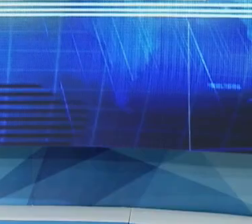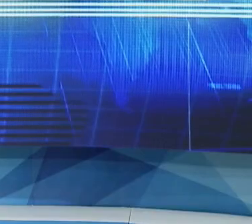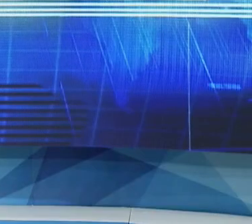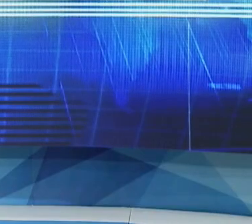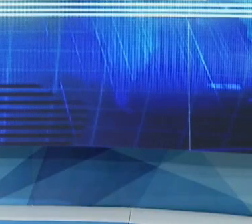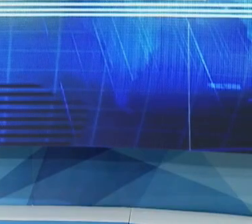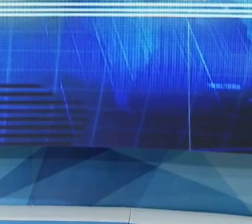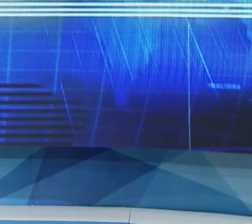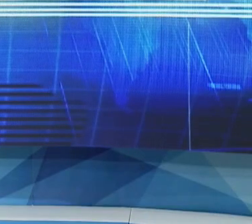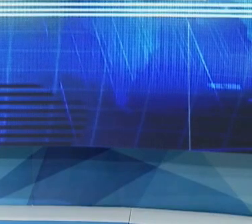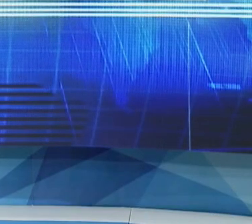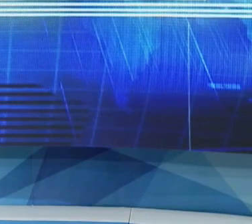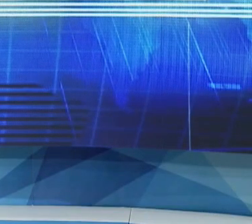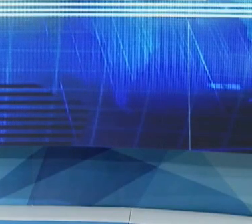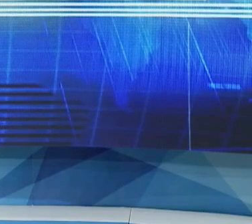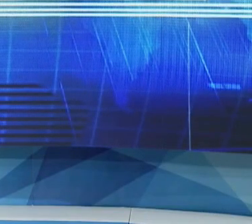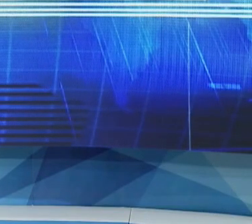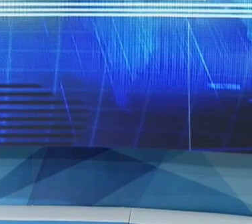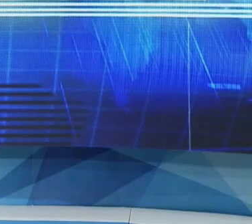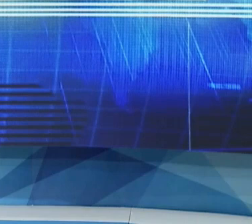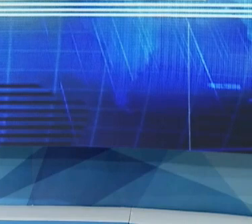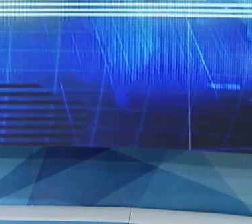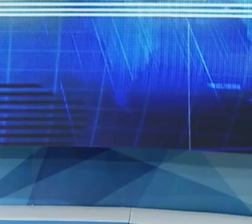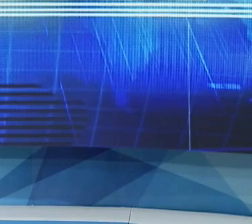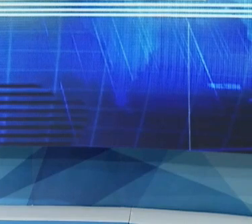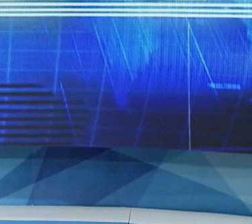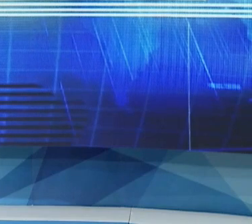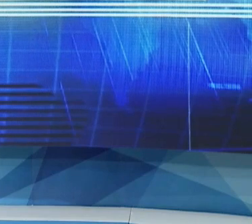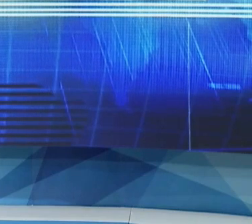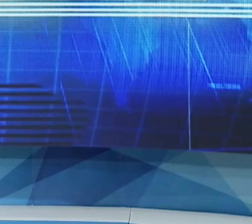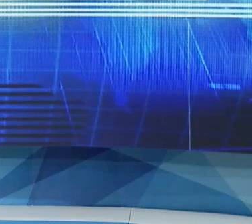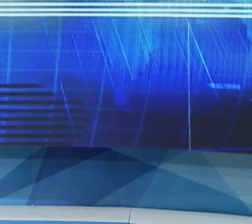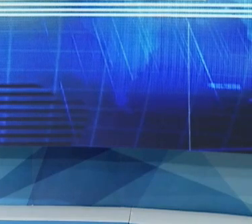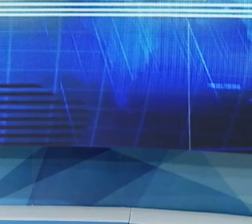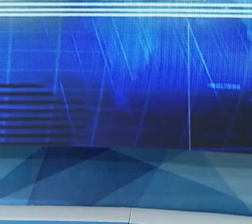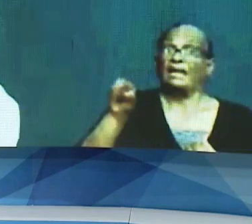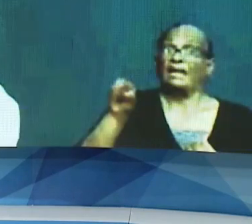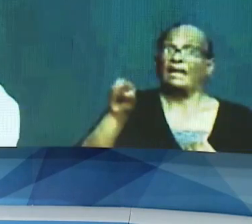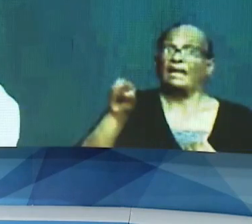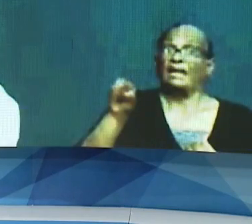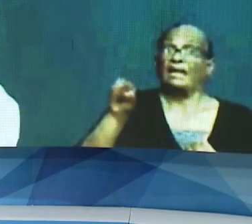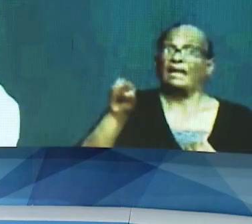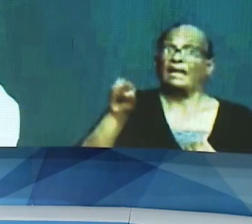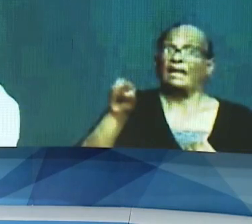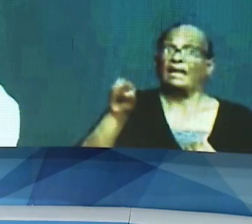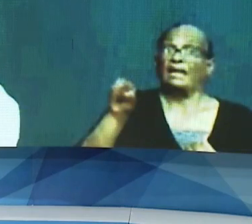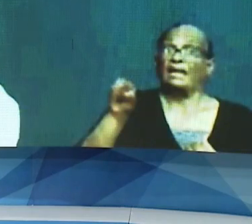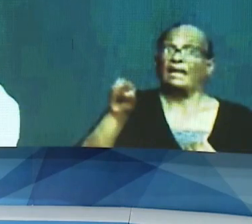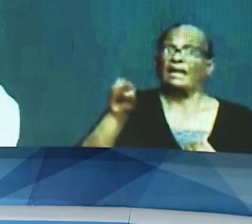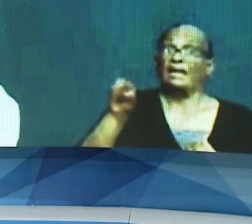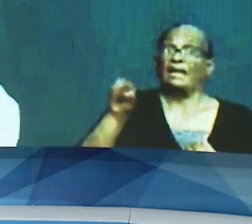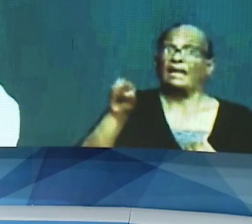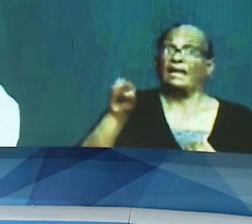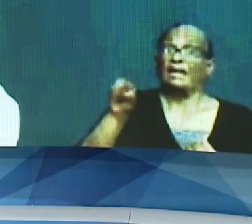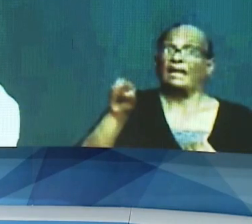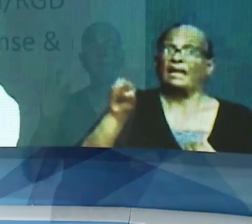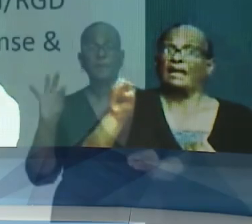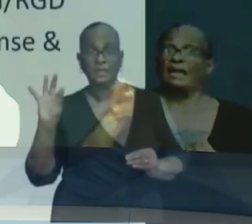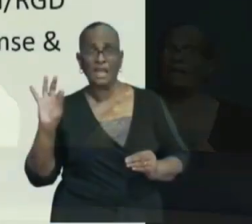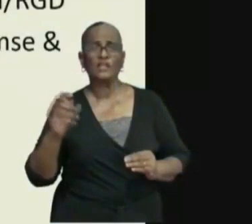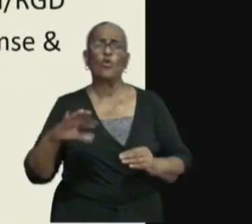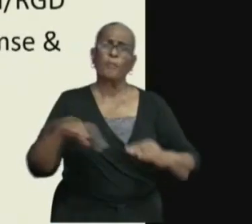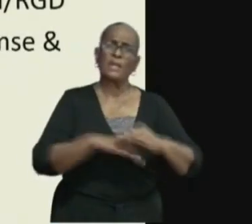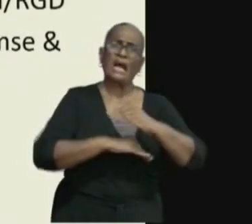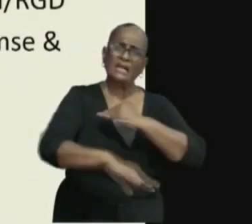Een medisch team vertrekt vandaag naar Antonio de Brinco, een okaansdorp in het Tapanahoni gebied